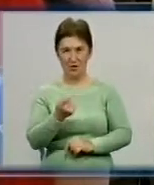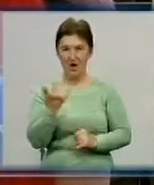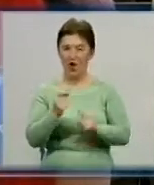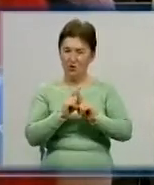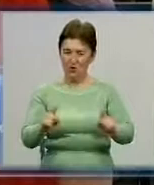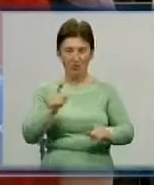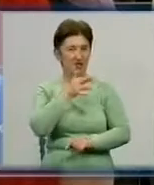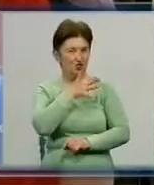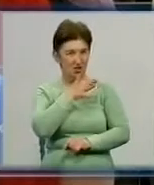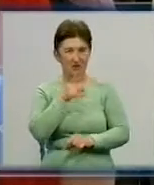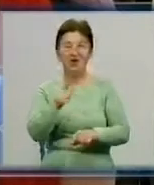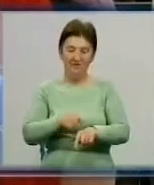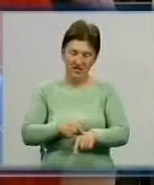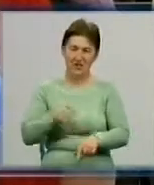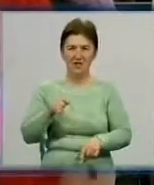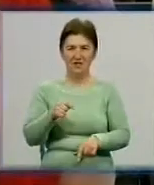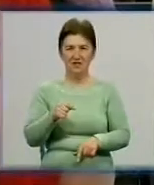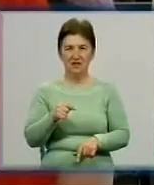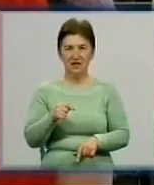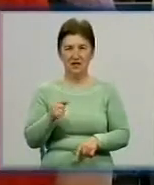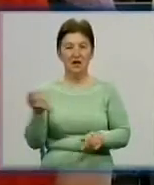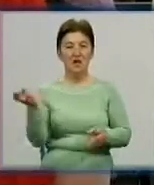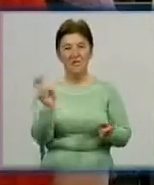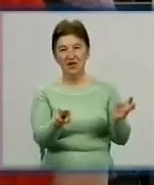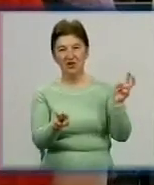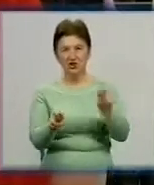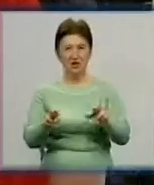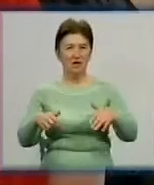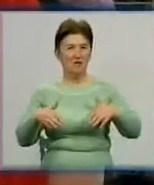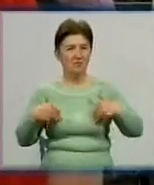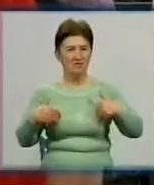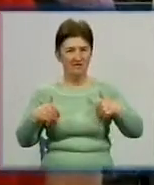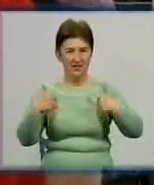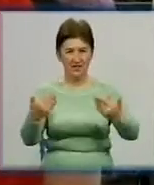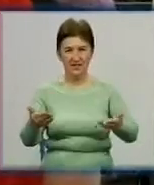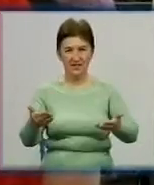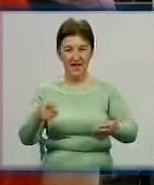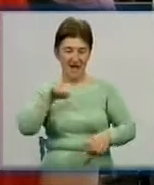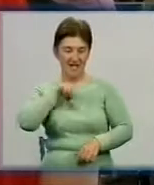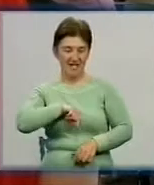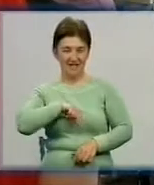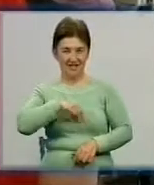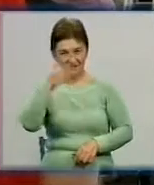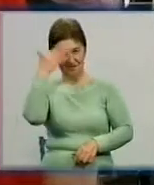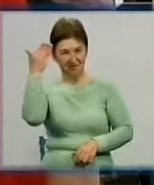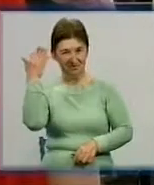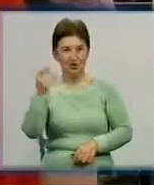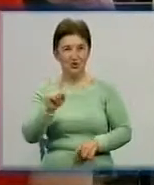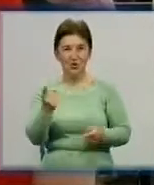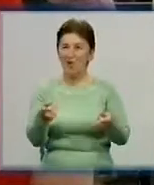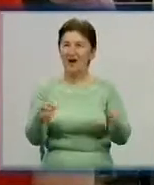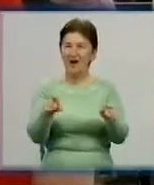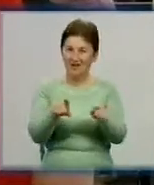особливо відчувається. Прийшли привітати святом, підняти настрій і продовжити людям хоча б таким